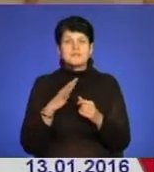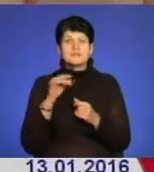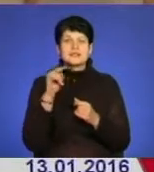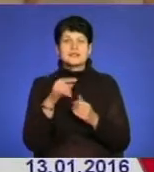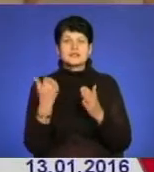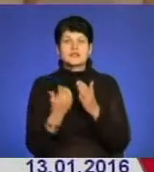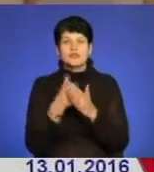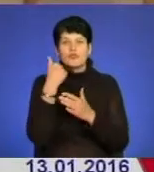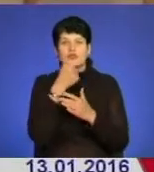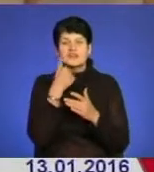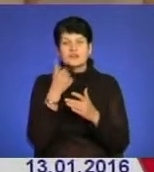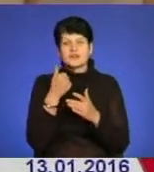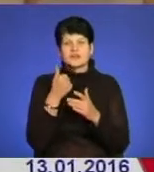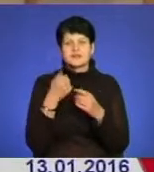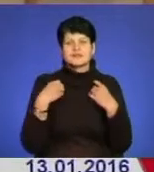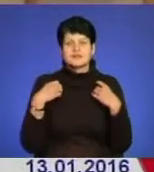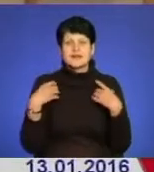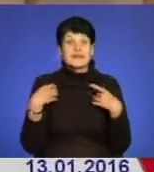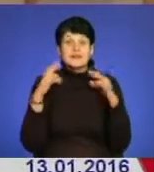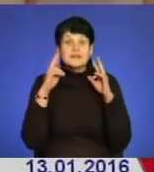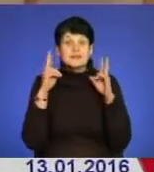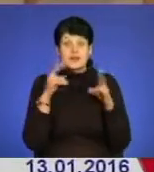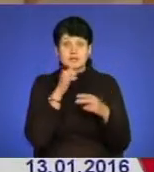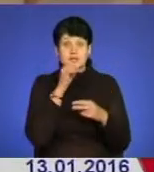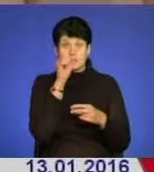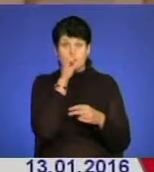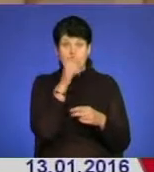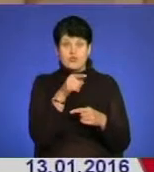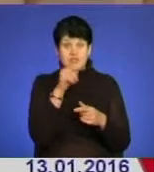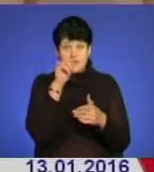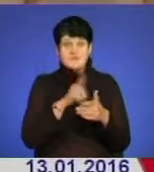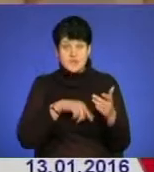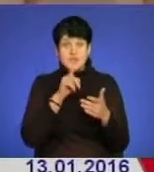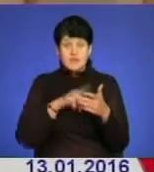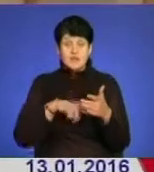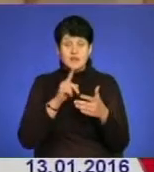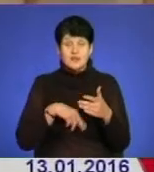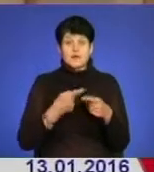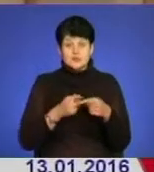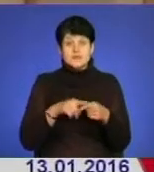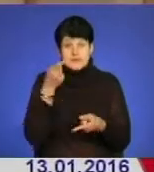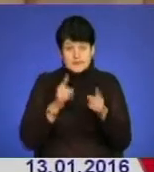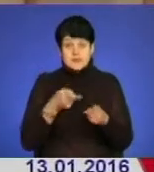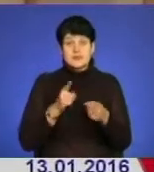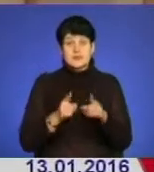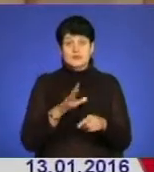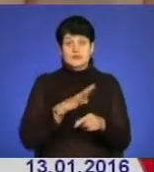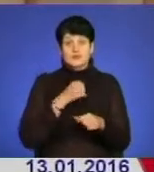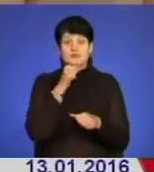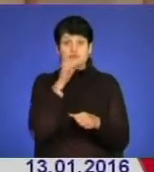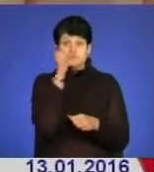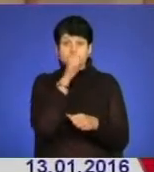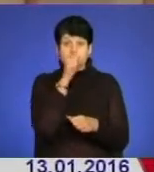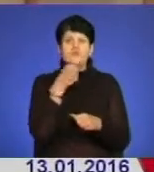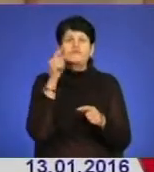новорічних дійствах і не знала, що це Дід Мороз. Я свято вірила, що це дійсно такий, бо він вміє так